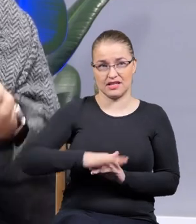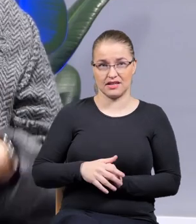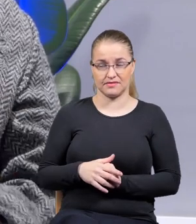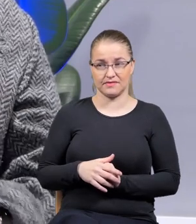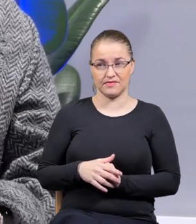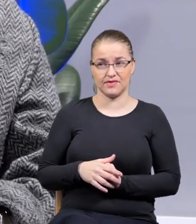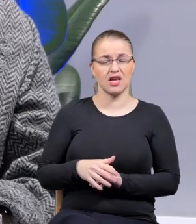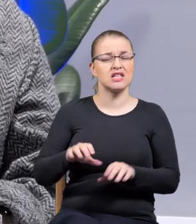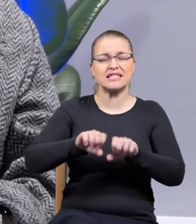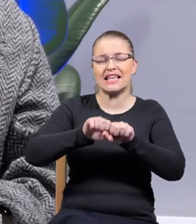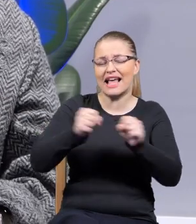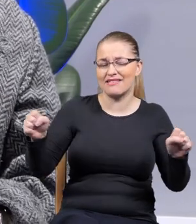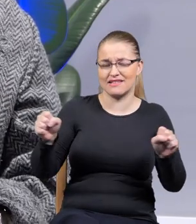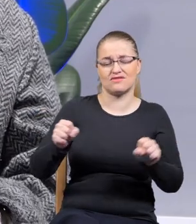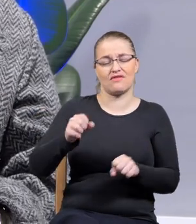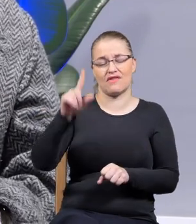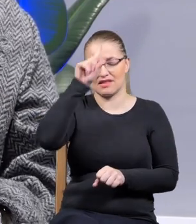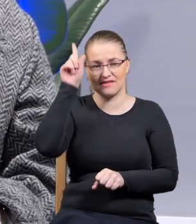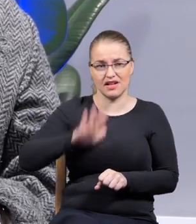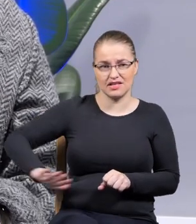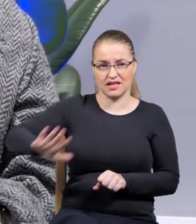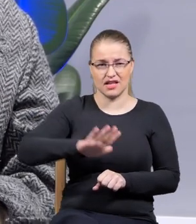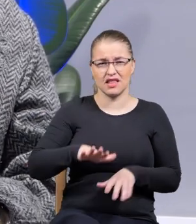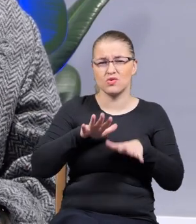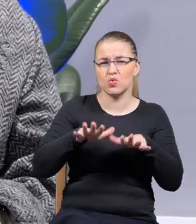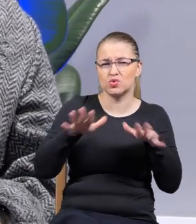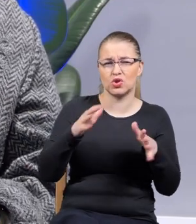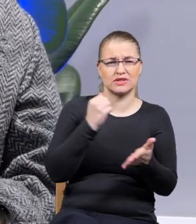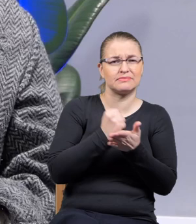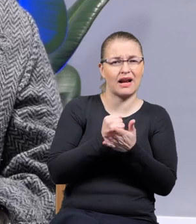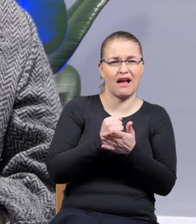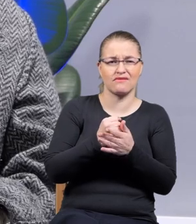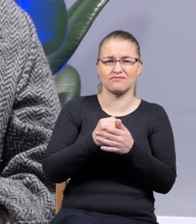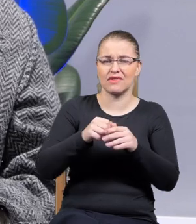żyjemy. To jest katastrofa. Tak dużo rzeczy się sypnęło,